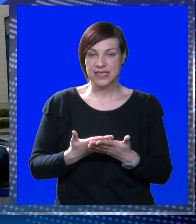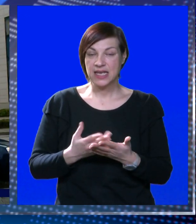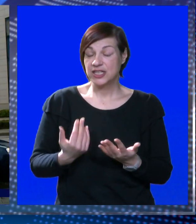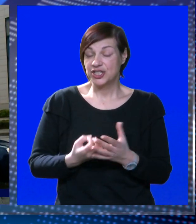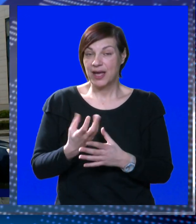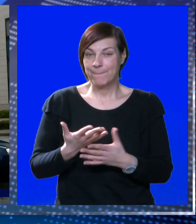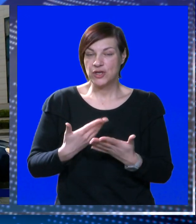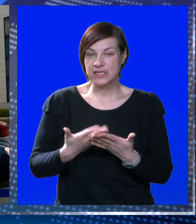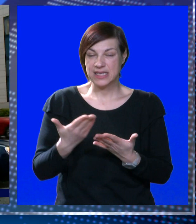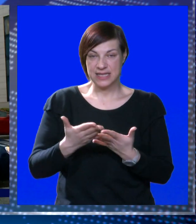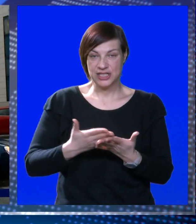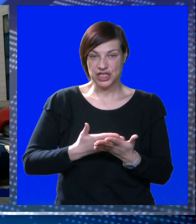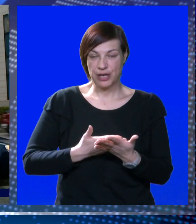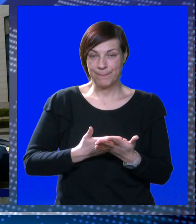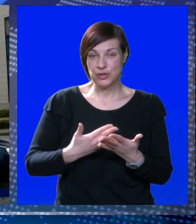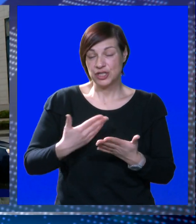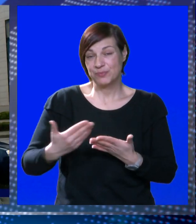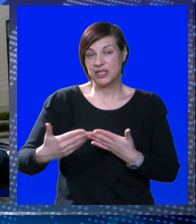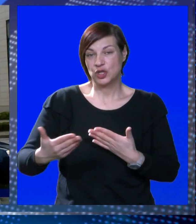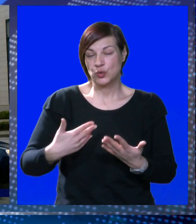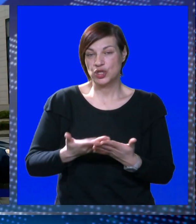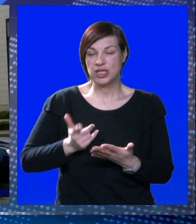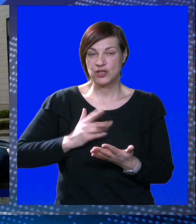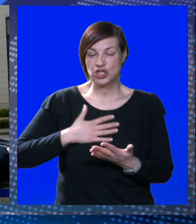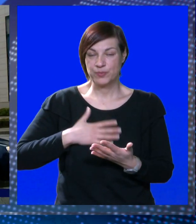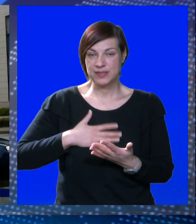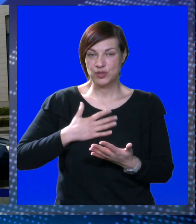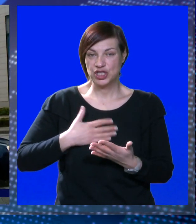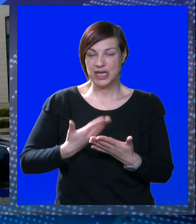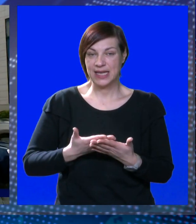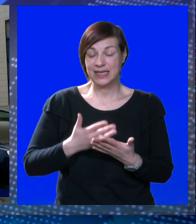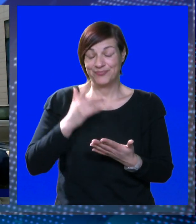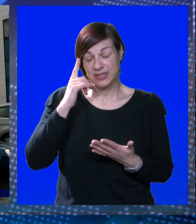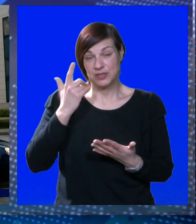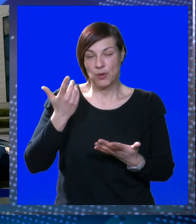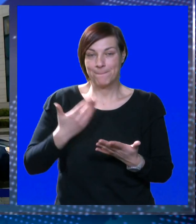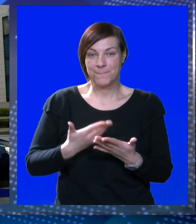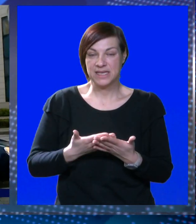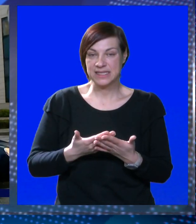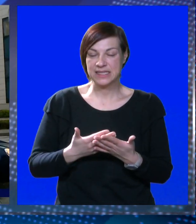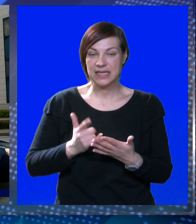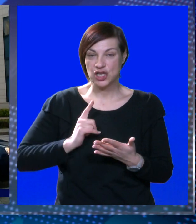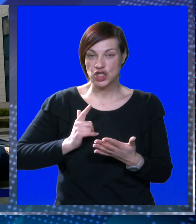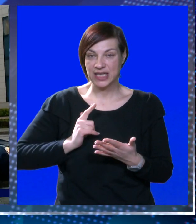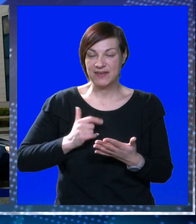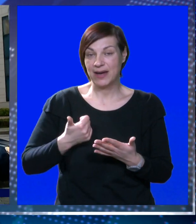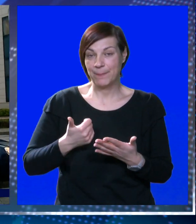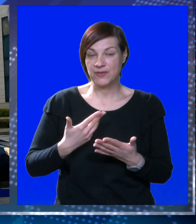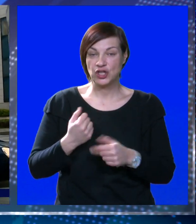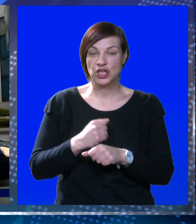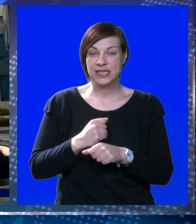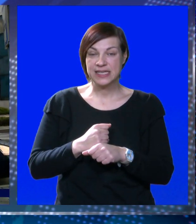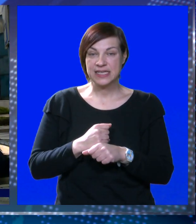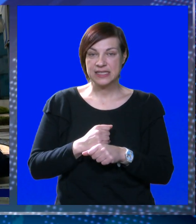iz čega proizlazi i kako će proces biti nešto duži nego što bi smo željeli i nego što smo zapravo prvotno i očekivali.